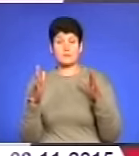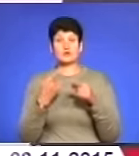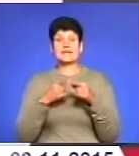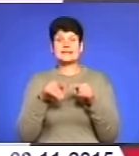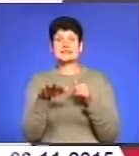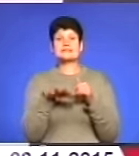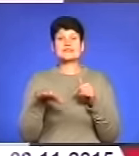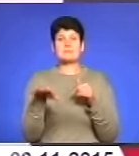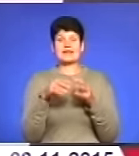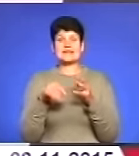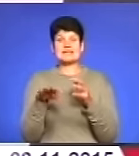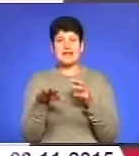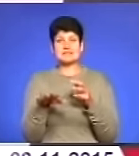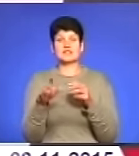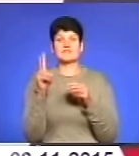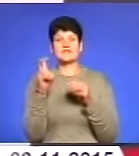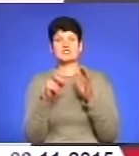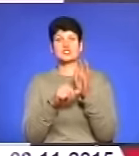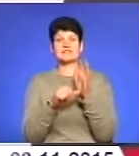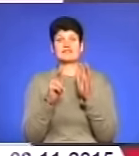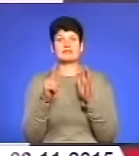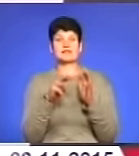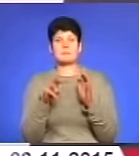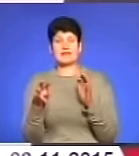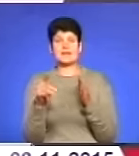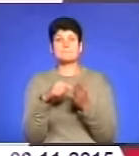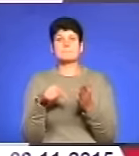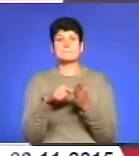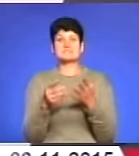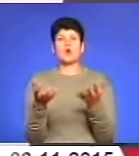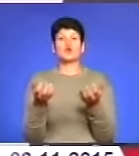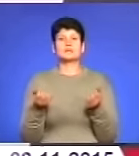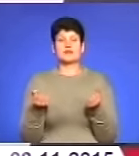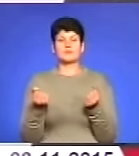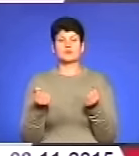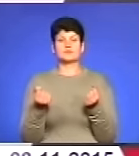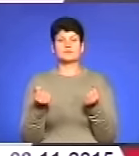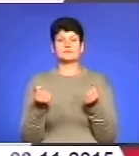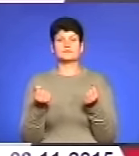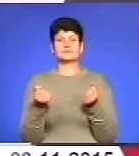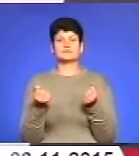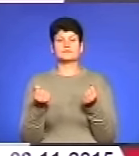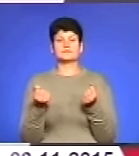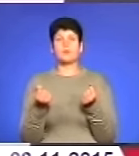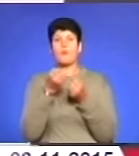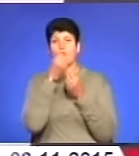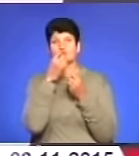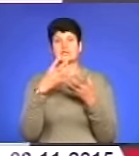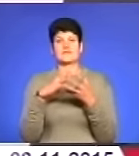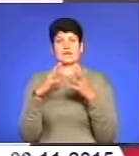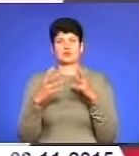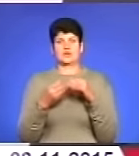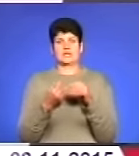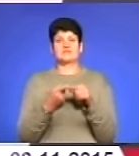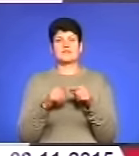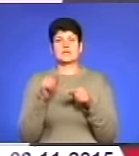земельній ділянці 260 квадратних метрів, я вважаю, що місто отримало виключно позитивні результати від